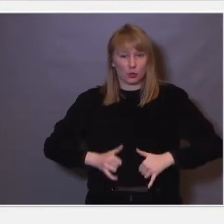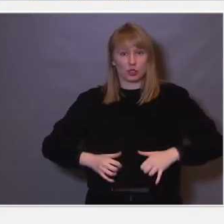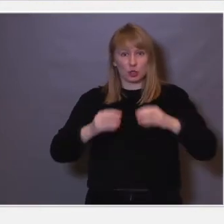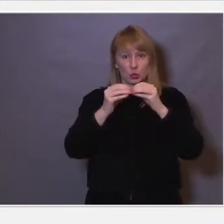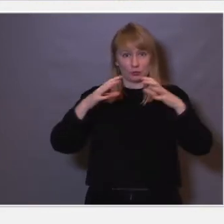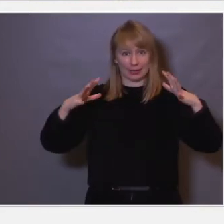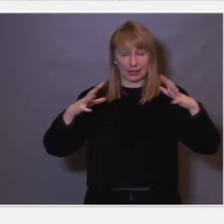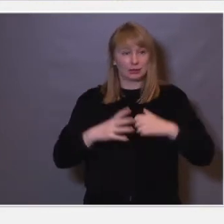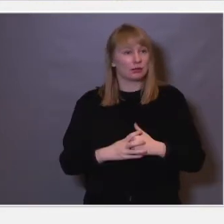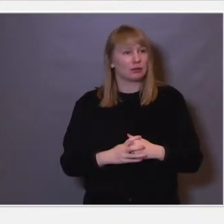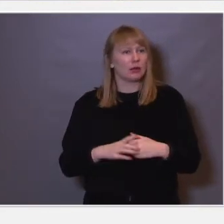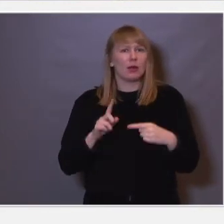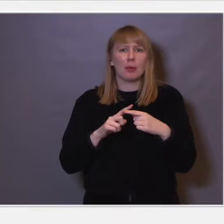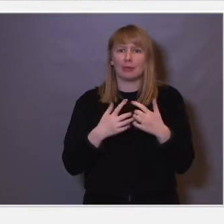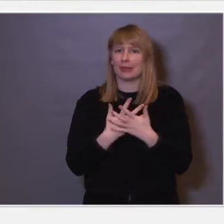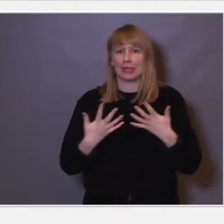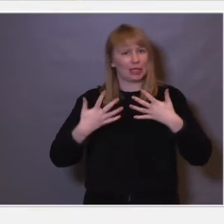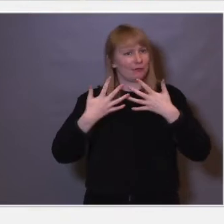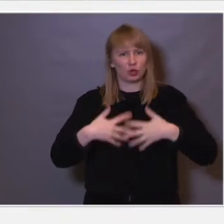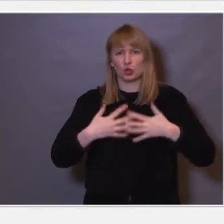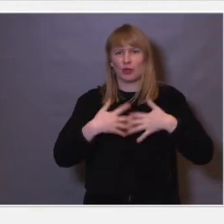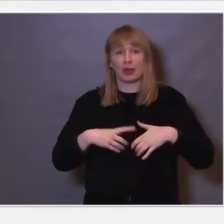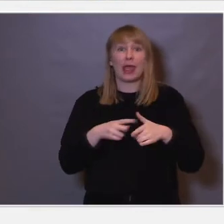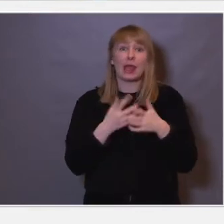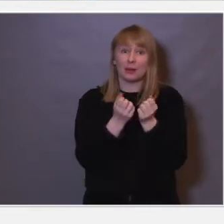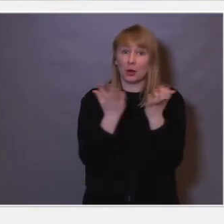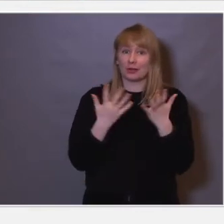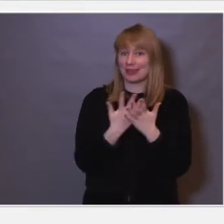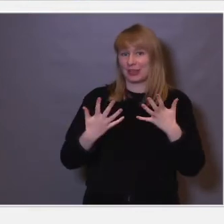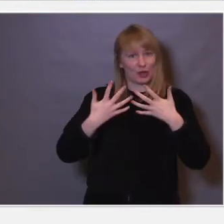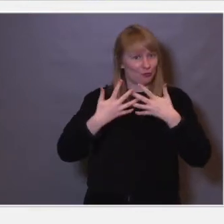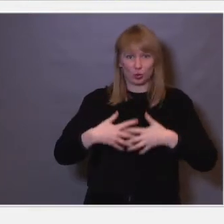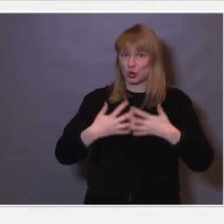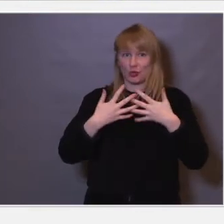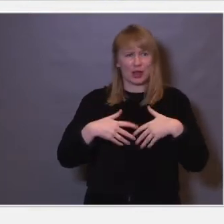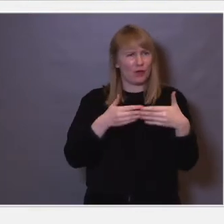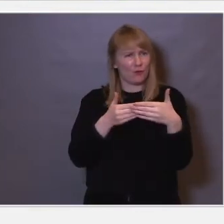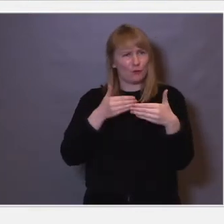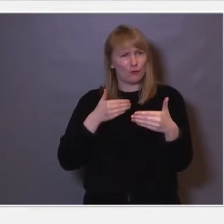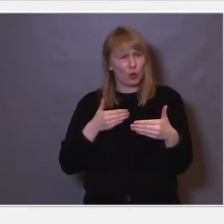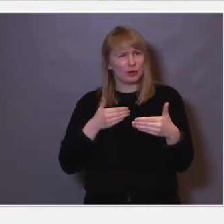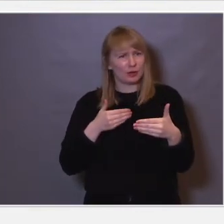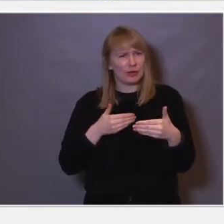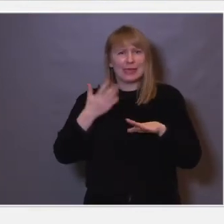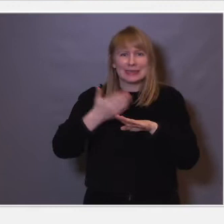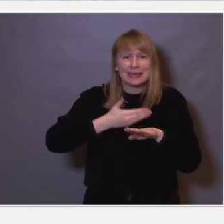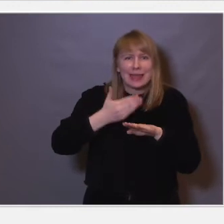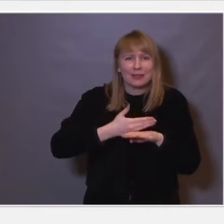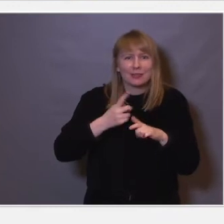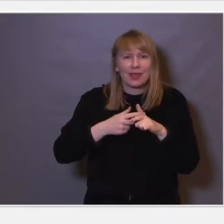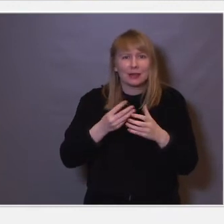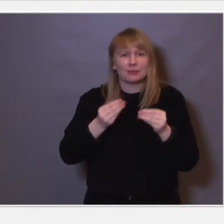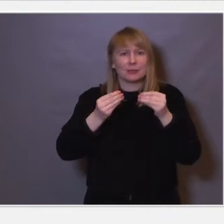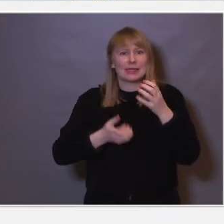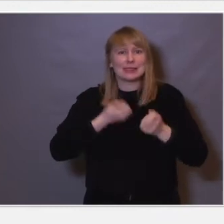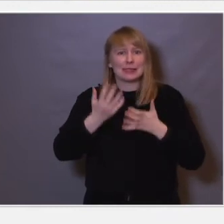Men det er faktisk sånn at de ikke er funksjonelle, eller mange av dem er ikke funksjonelle, før de er betrent eller før de er simulert på